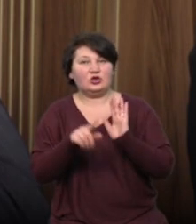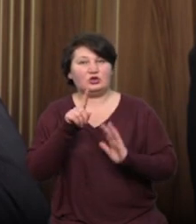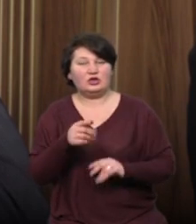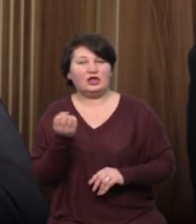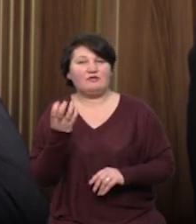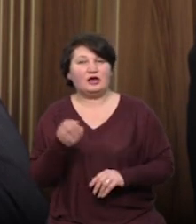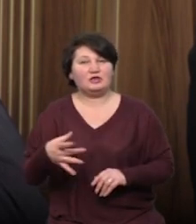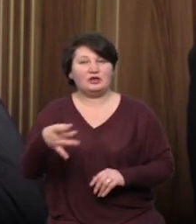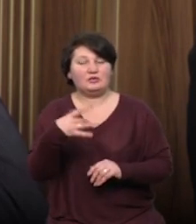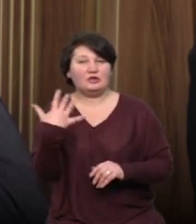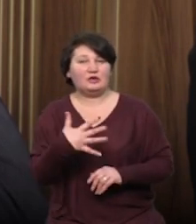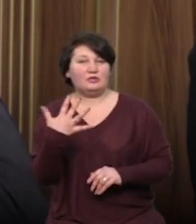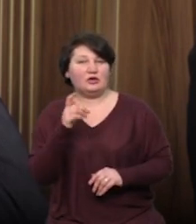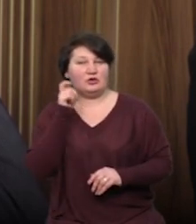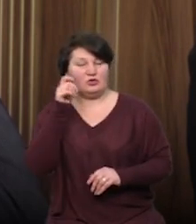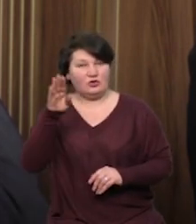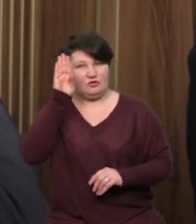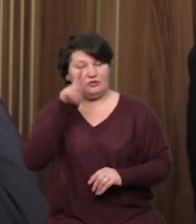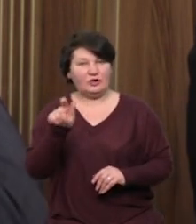район, 55 років, пацієнти.